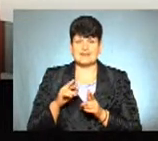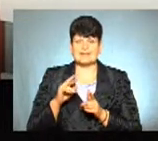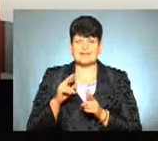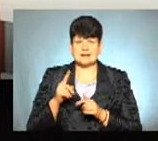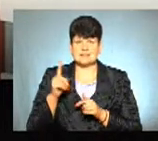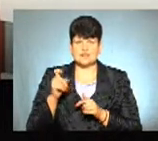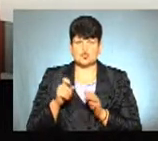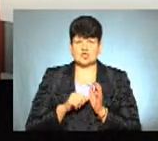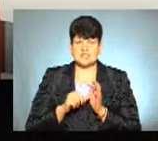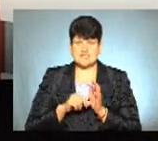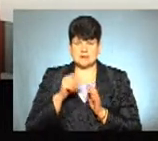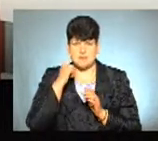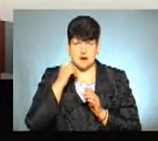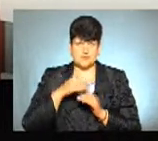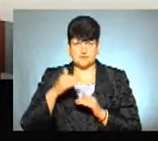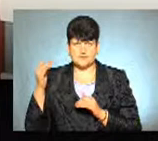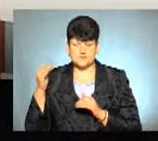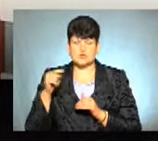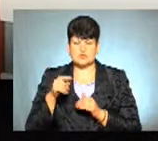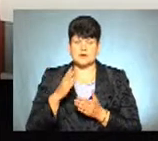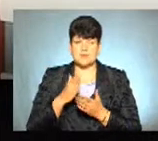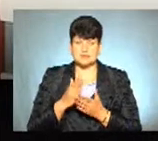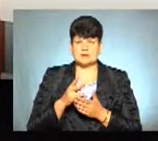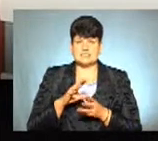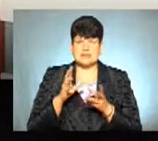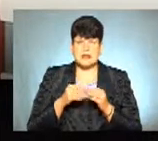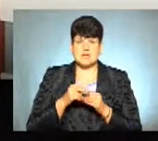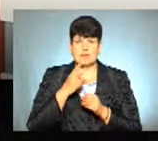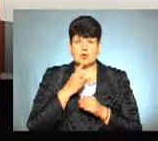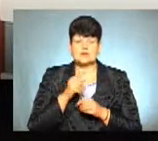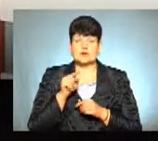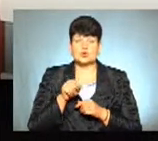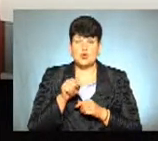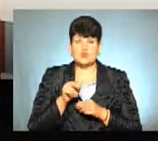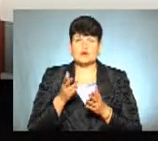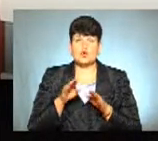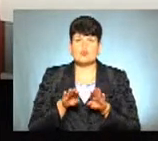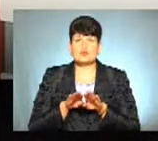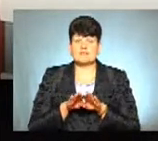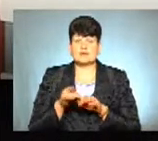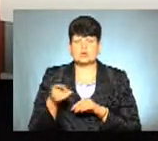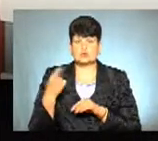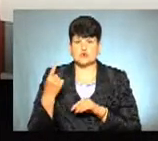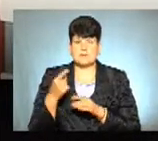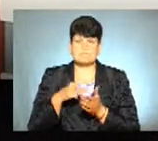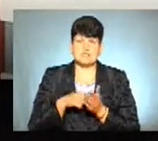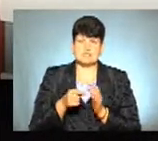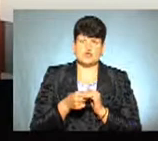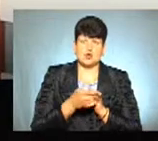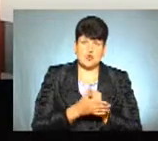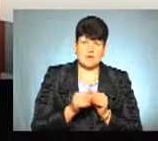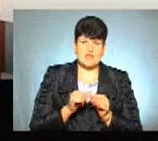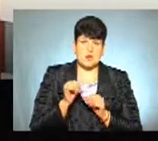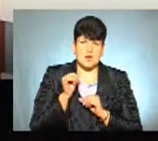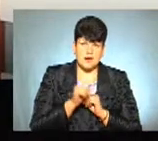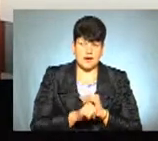балів. І тоді ми будемо мати загальний показник того, на якому рівні Тернопільська область, місто Тернопіль, де окремо